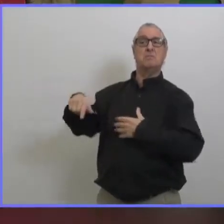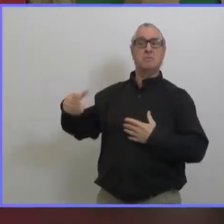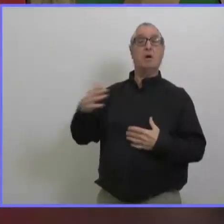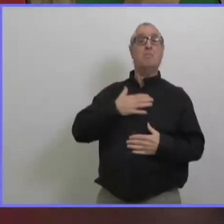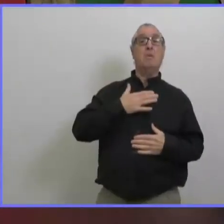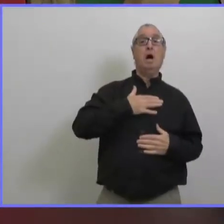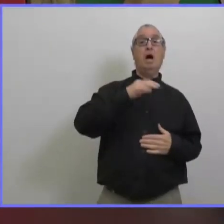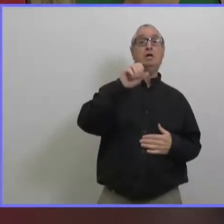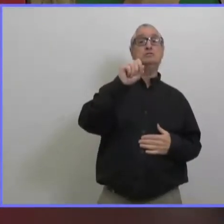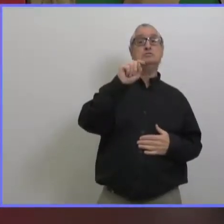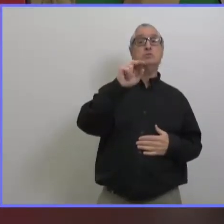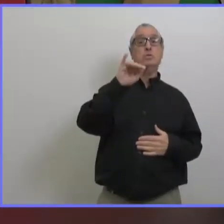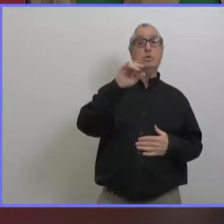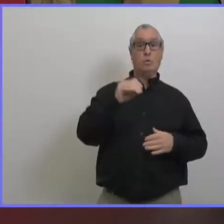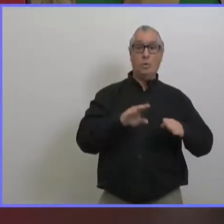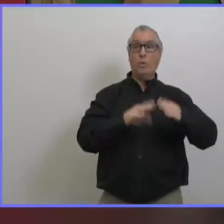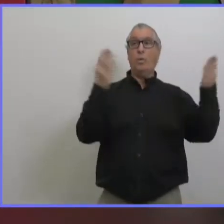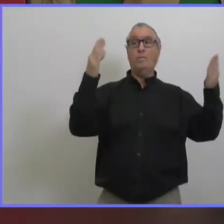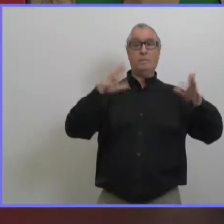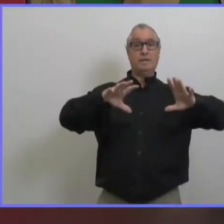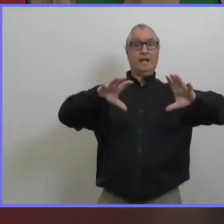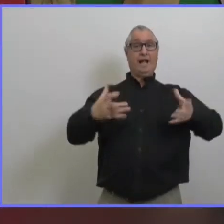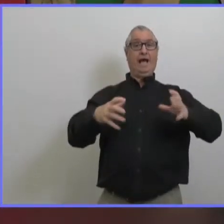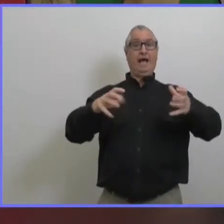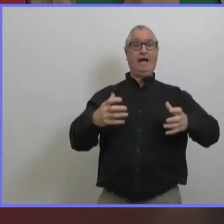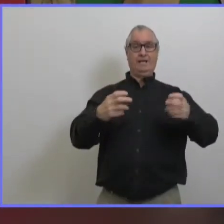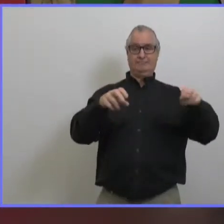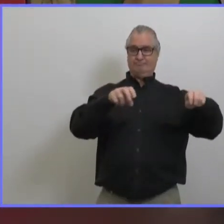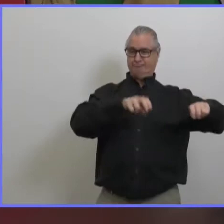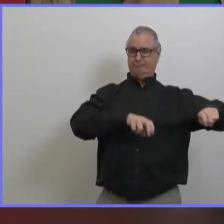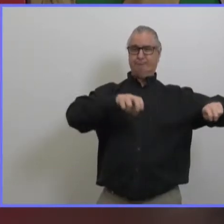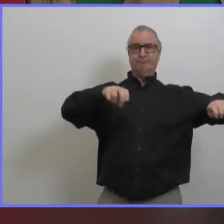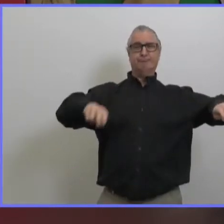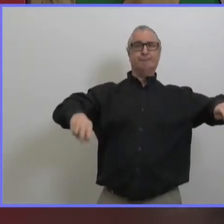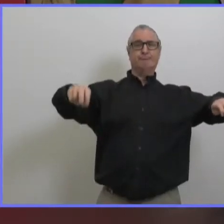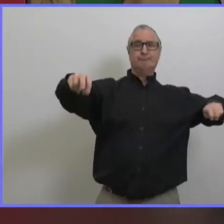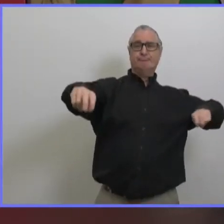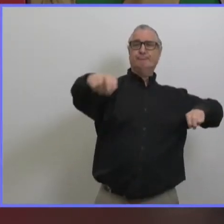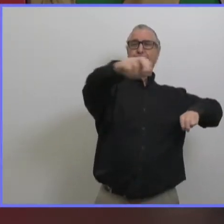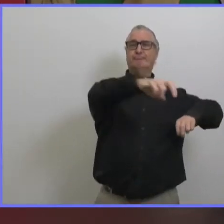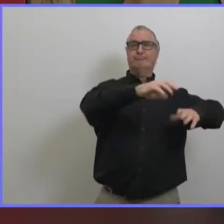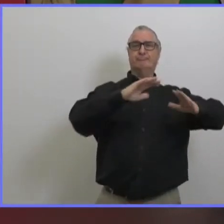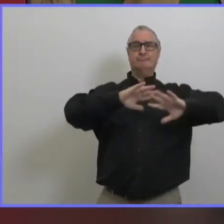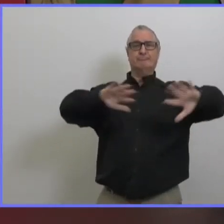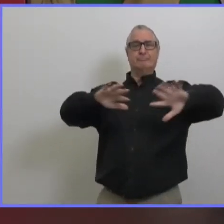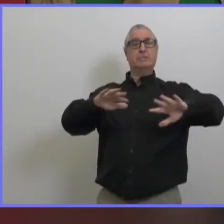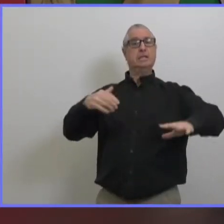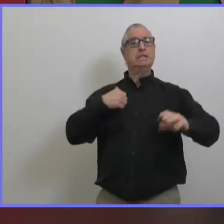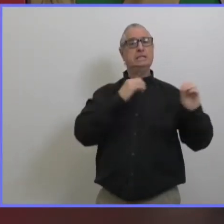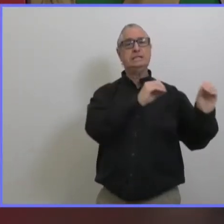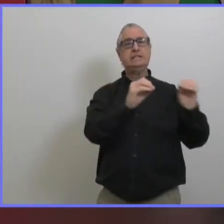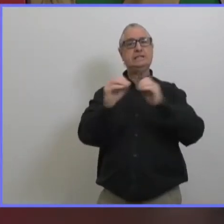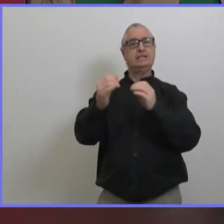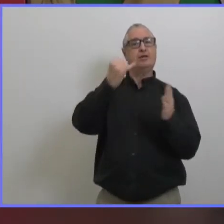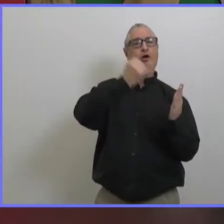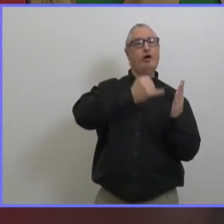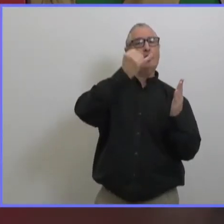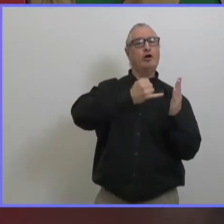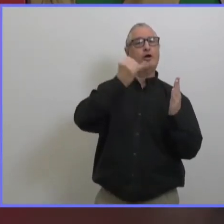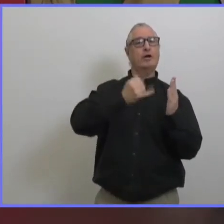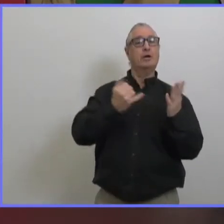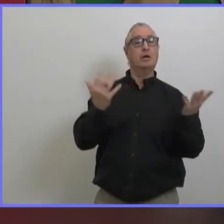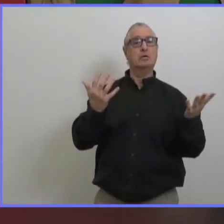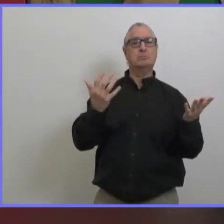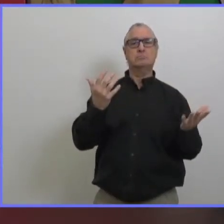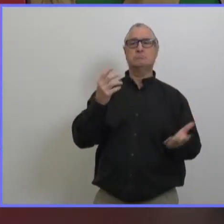capacité réduite je crois que c'est ce qu'on a vu à tous les ordres à tous